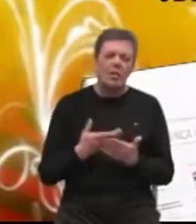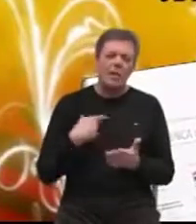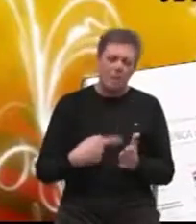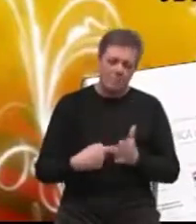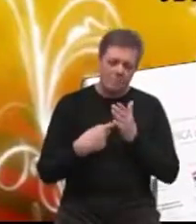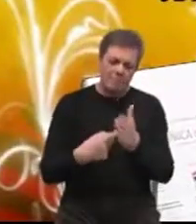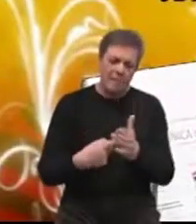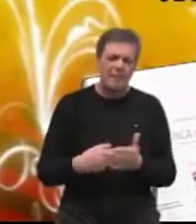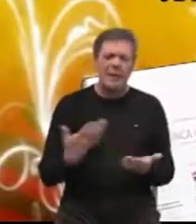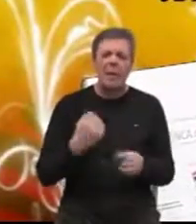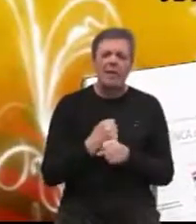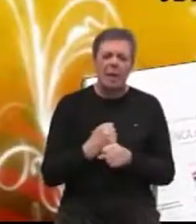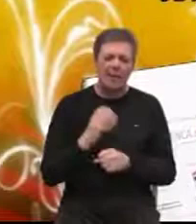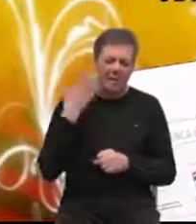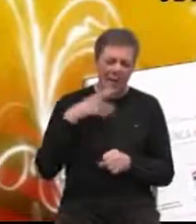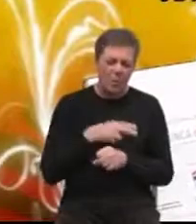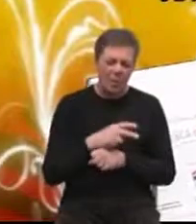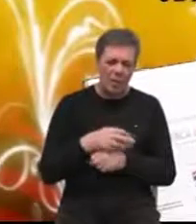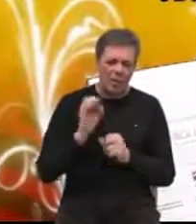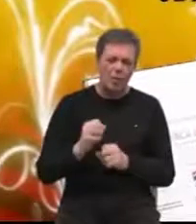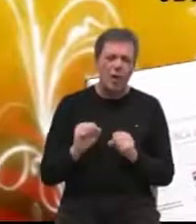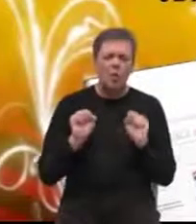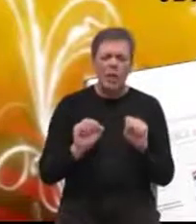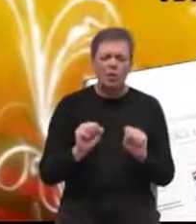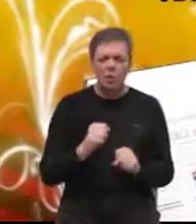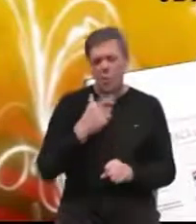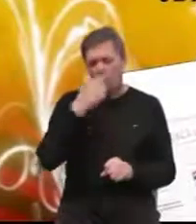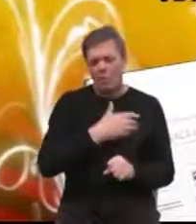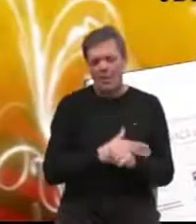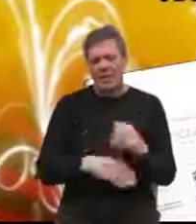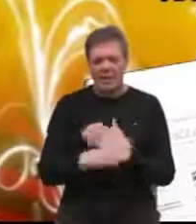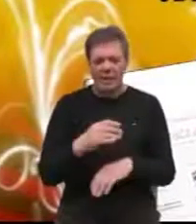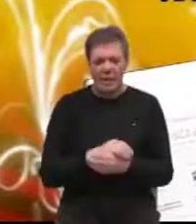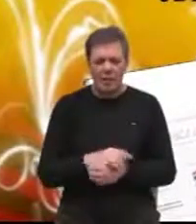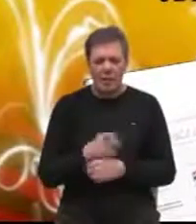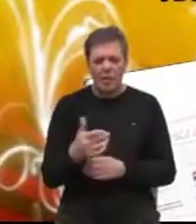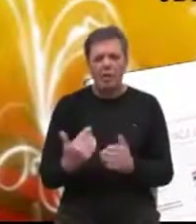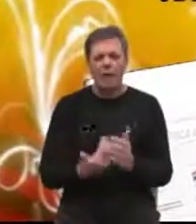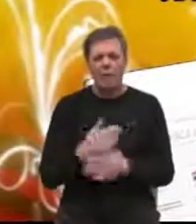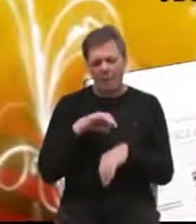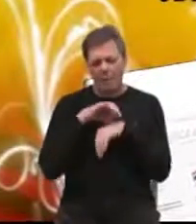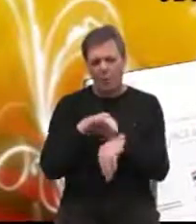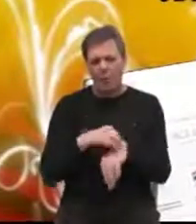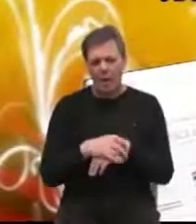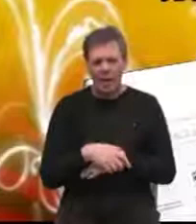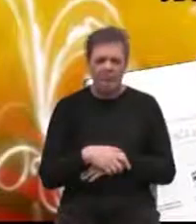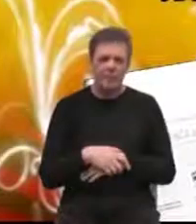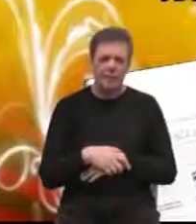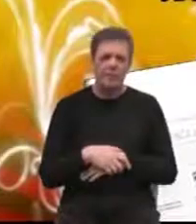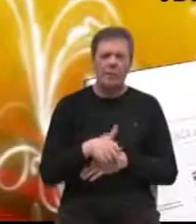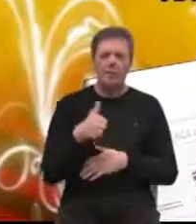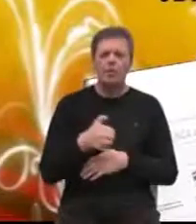prezentiram kako radi gradski urez za socijalnu zaštitu i osobe s invaliditetom. Njihova nova pročenica, njeni 101